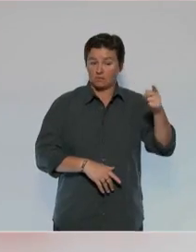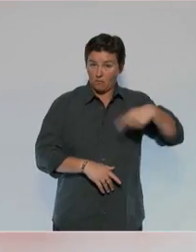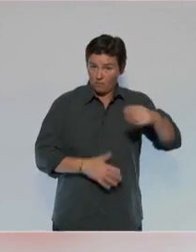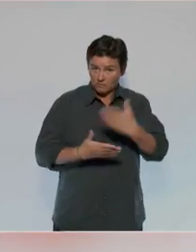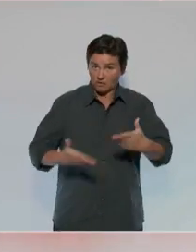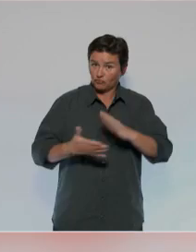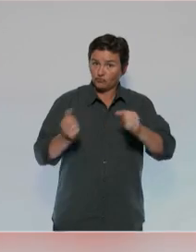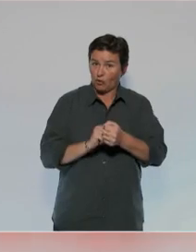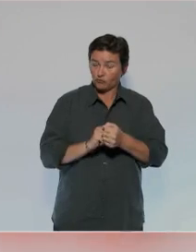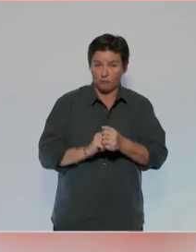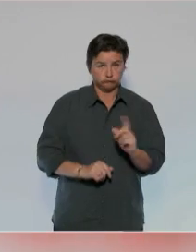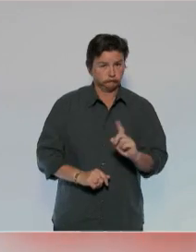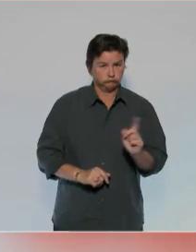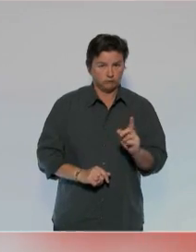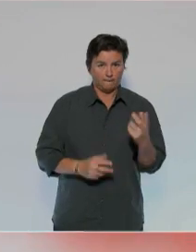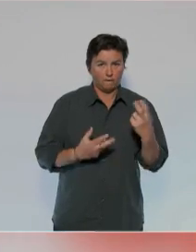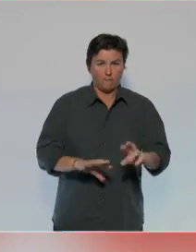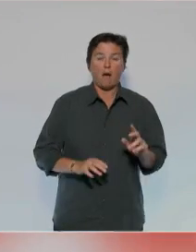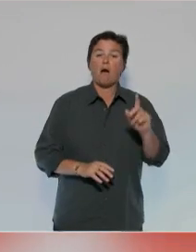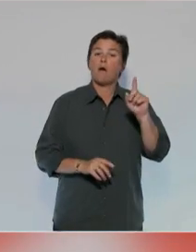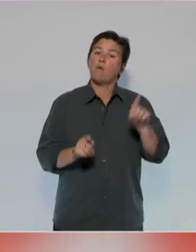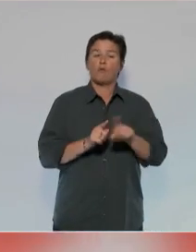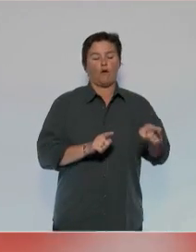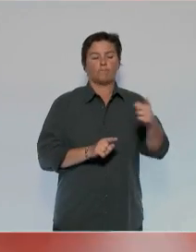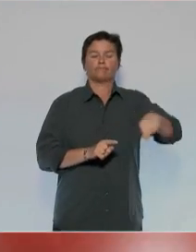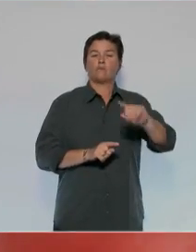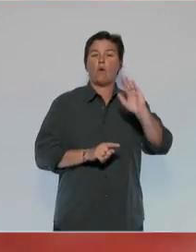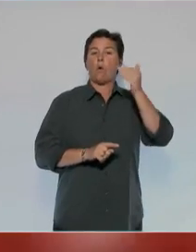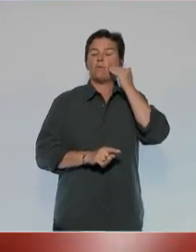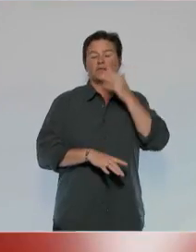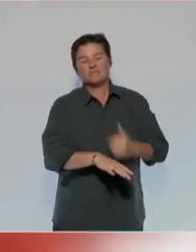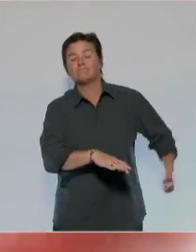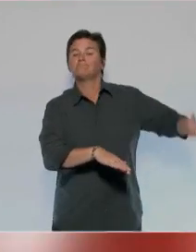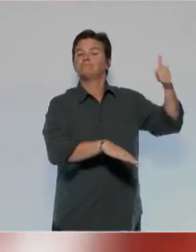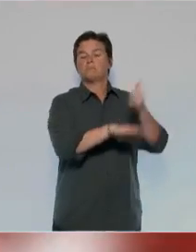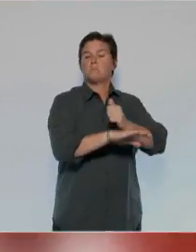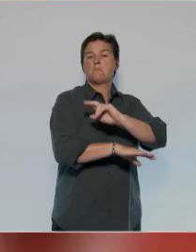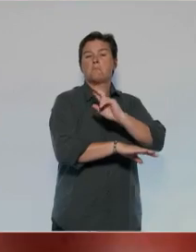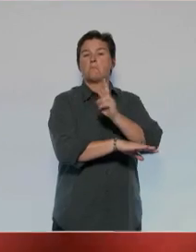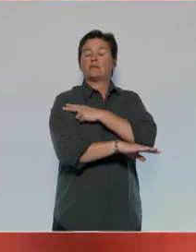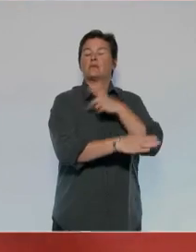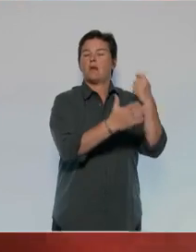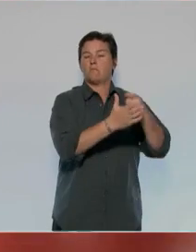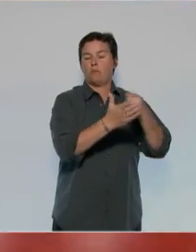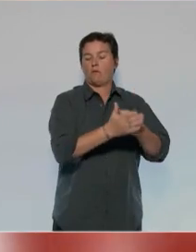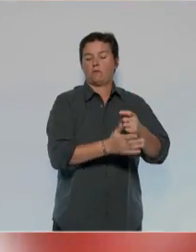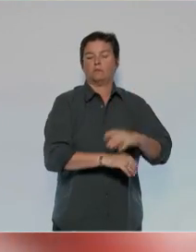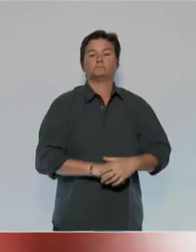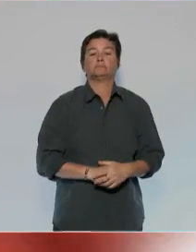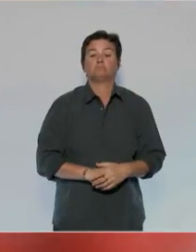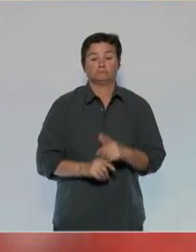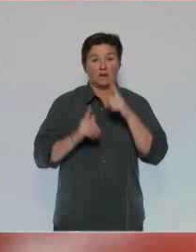changer cet ordre social. Ils ne seront que des exécutants de la volonté du grand patronat et des banquiers.